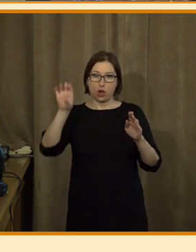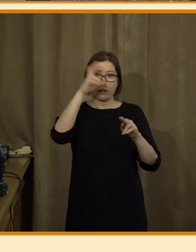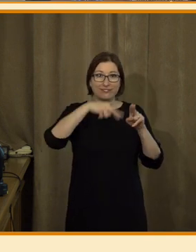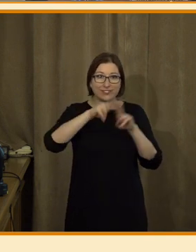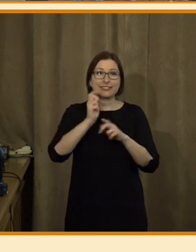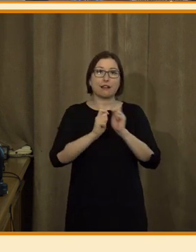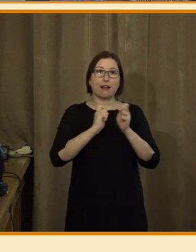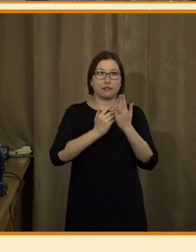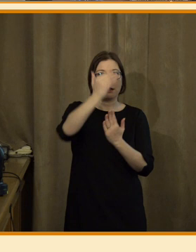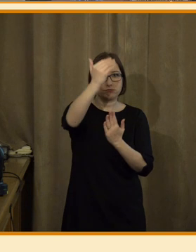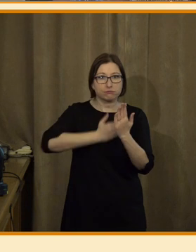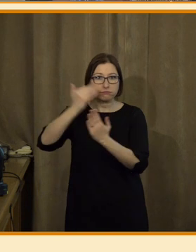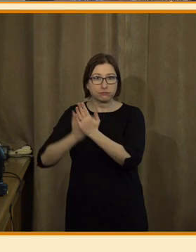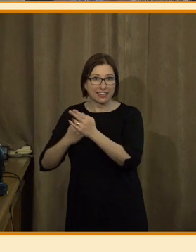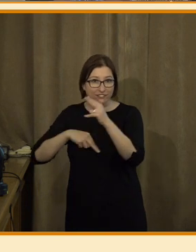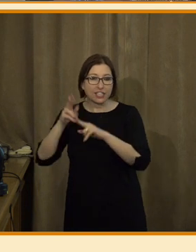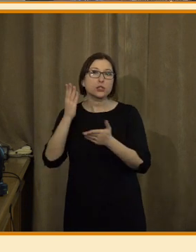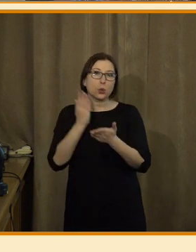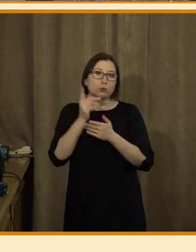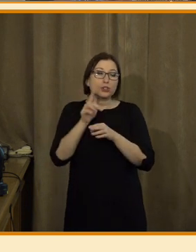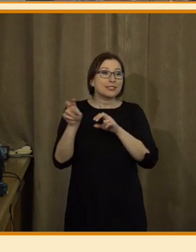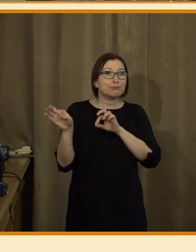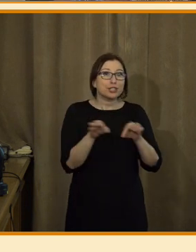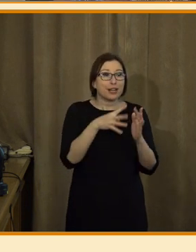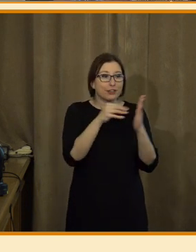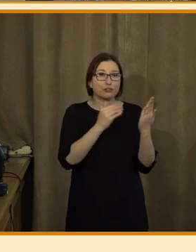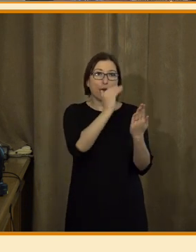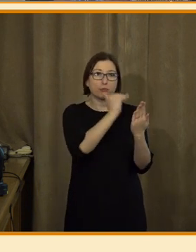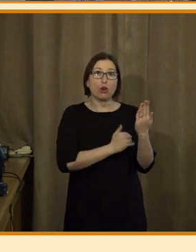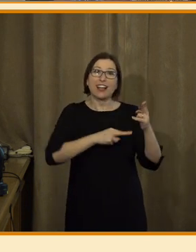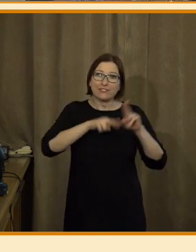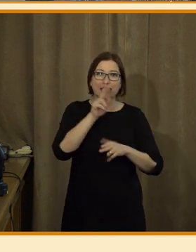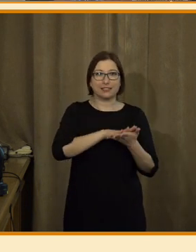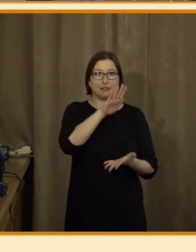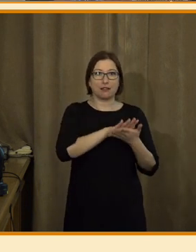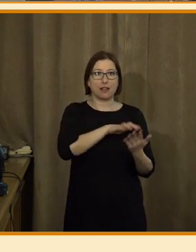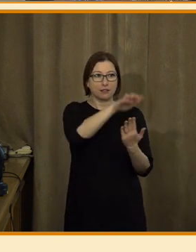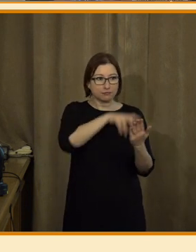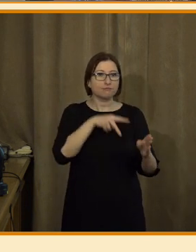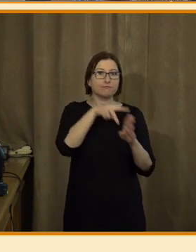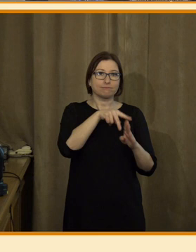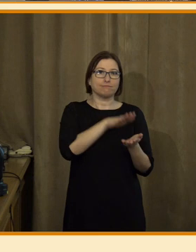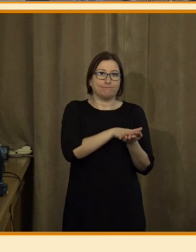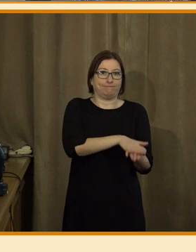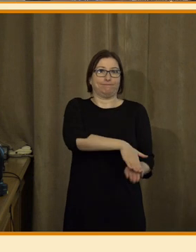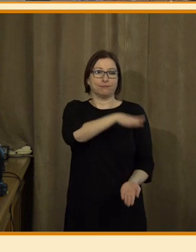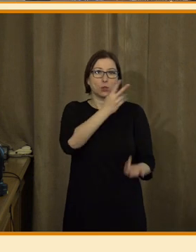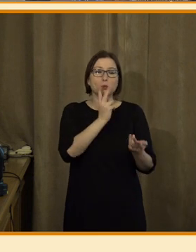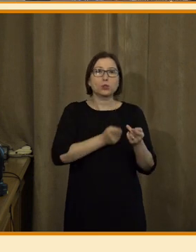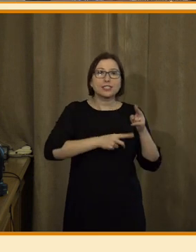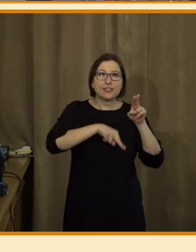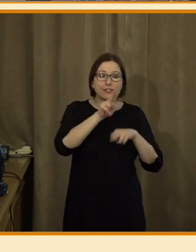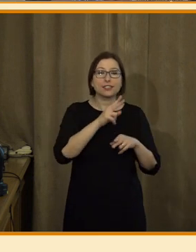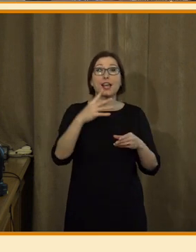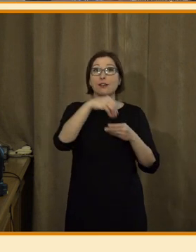je potřeba nachystat do těch šablon mnohem více dát, samozřejmě včetně těch jednotlivých